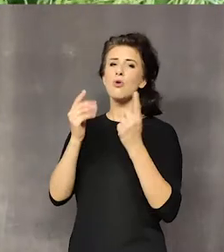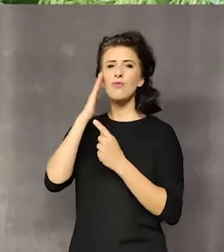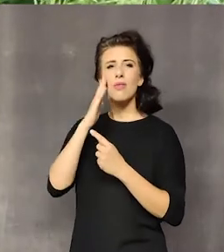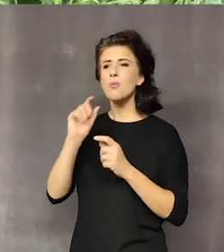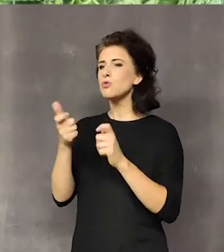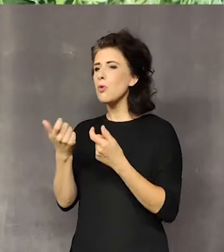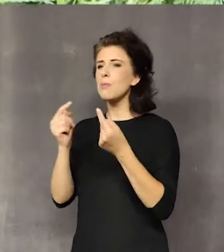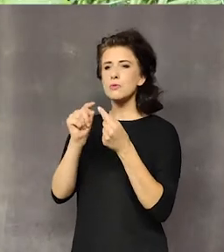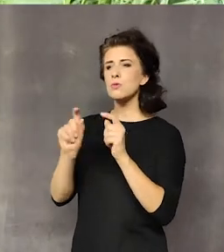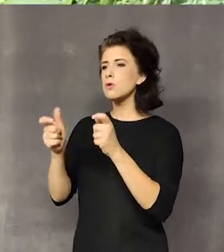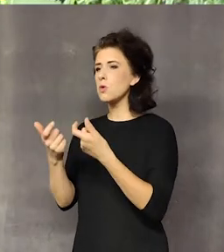czego.